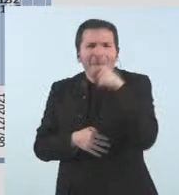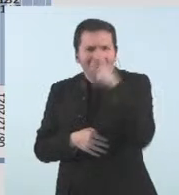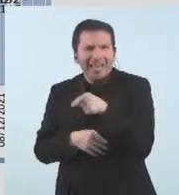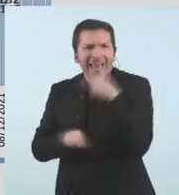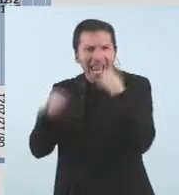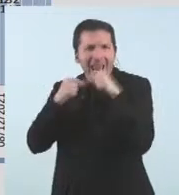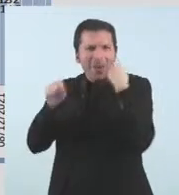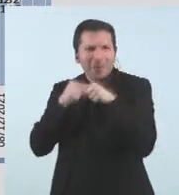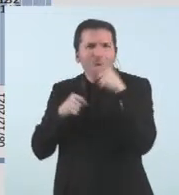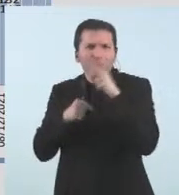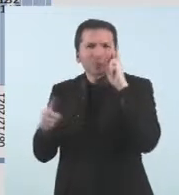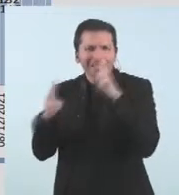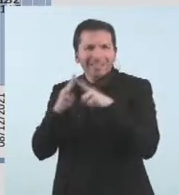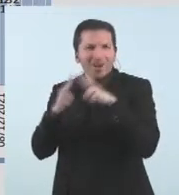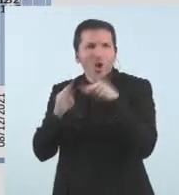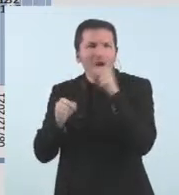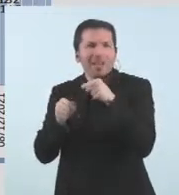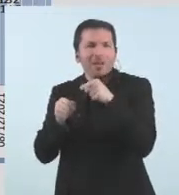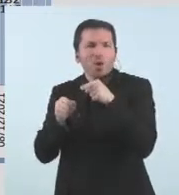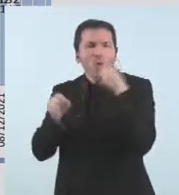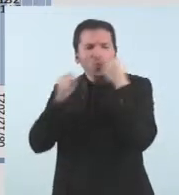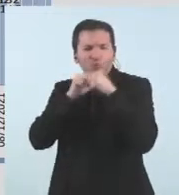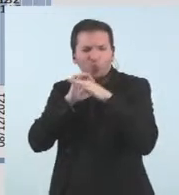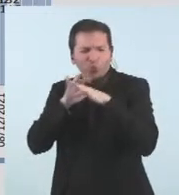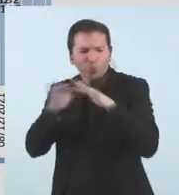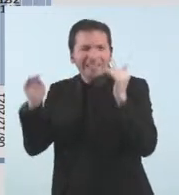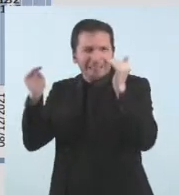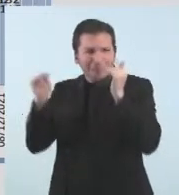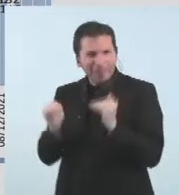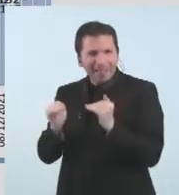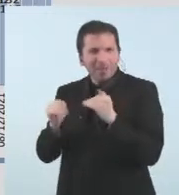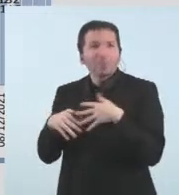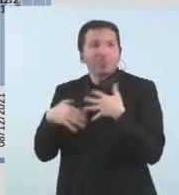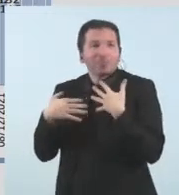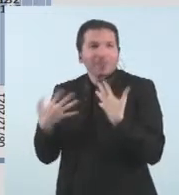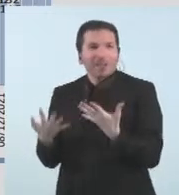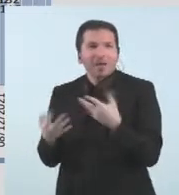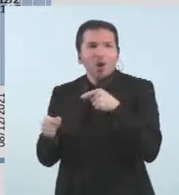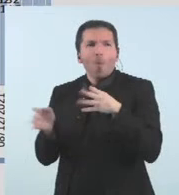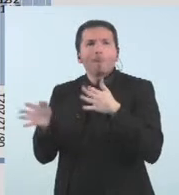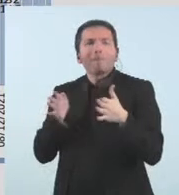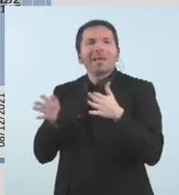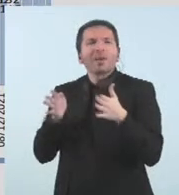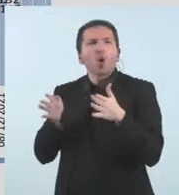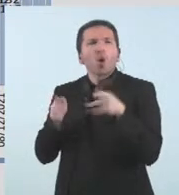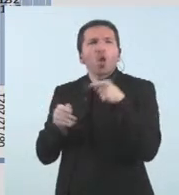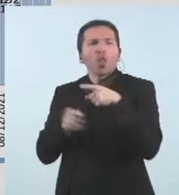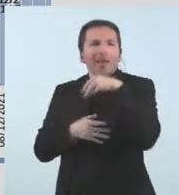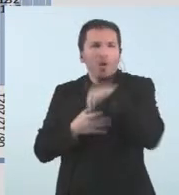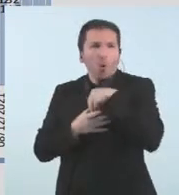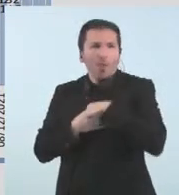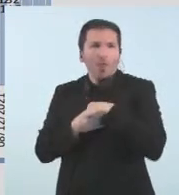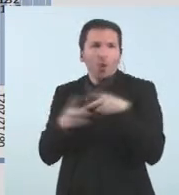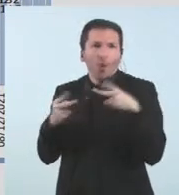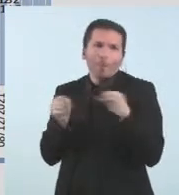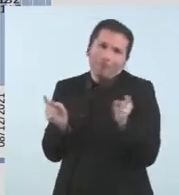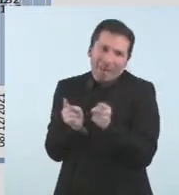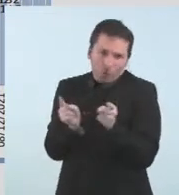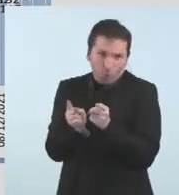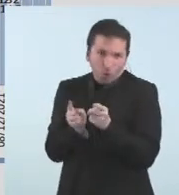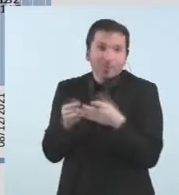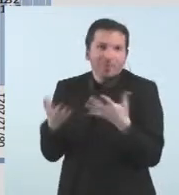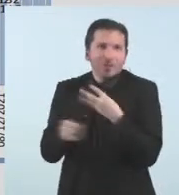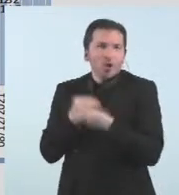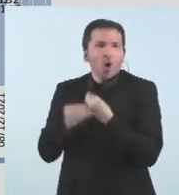amb més velocitat d'infecció, i alhora que té un període d'infecció més curt, i això fa que sigui un